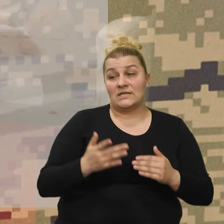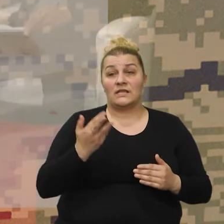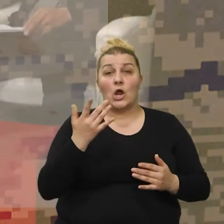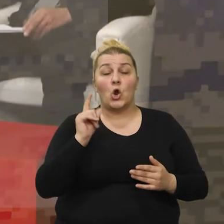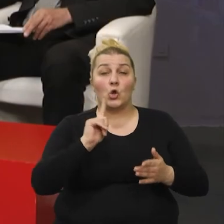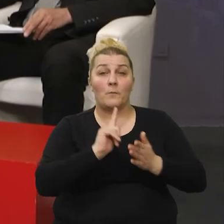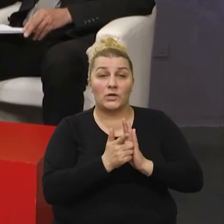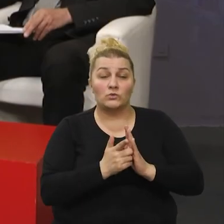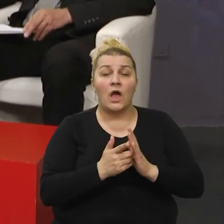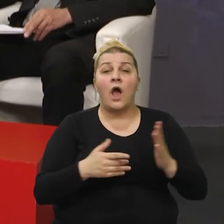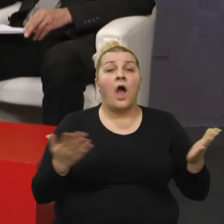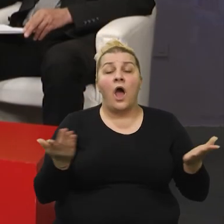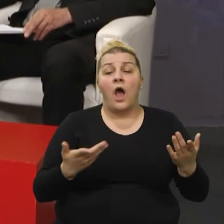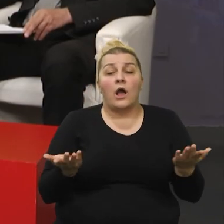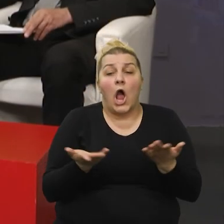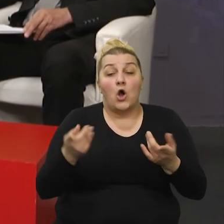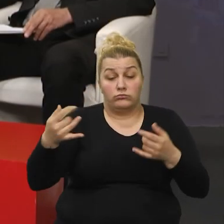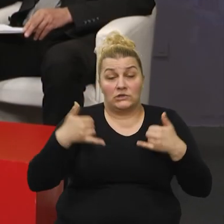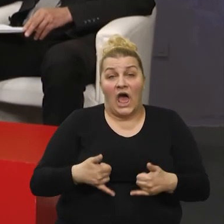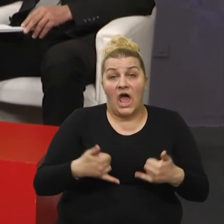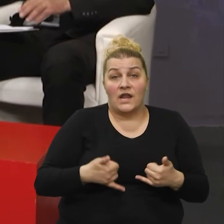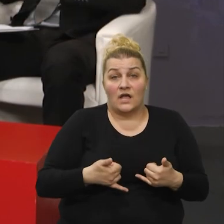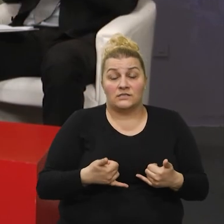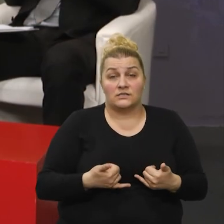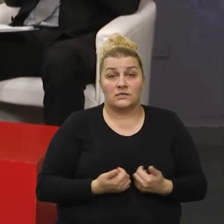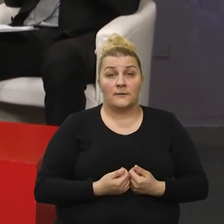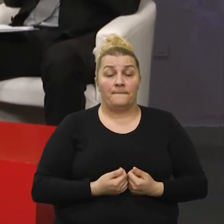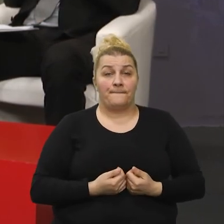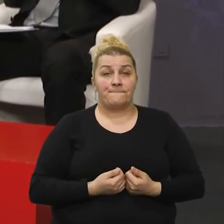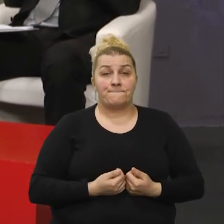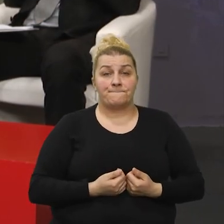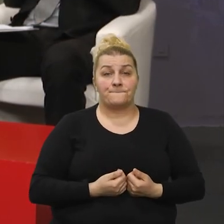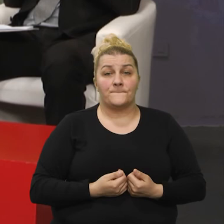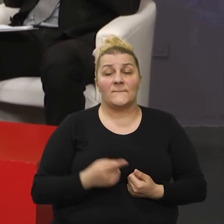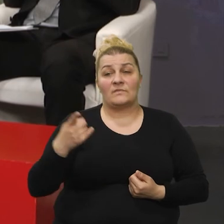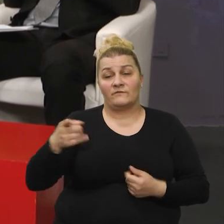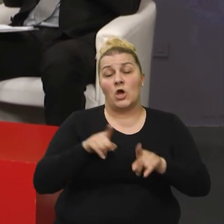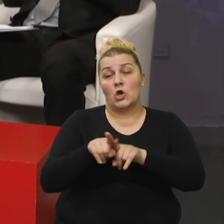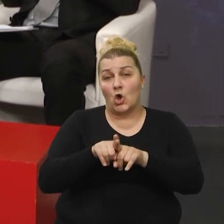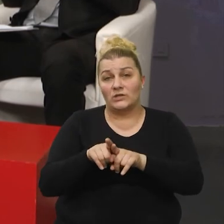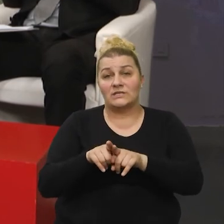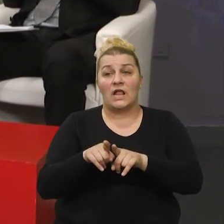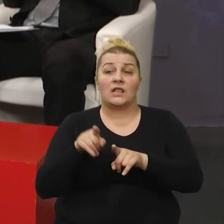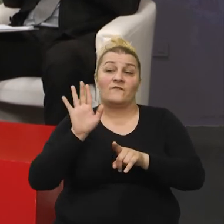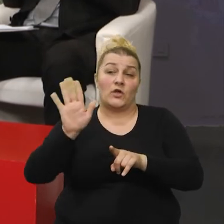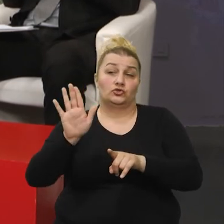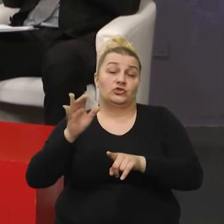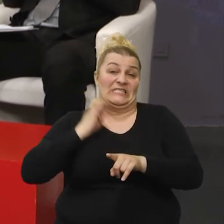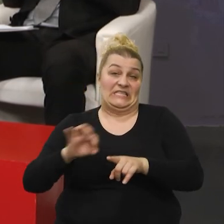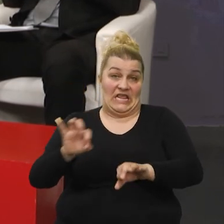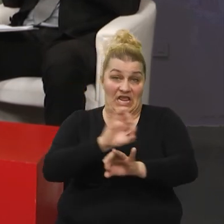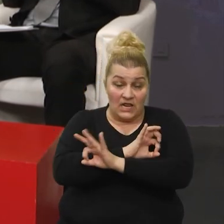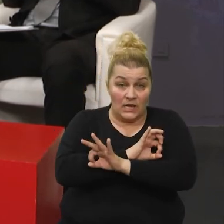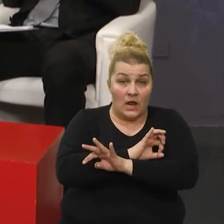emisije. Kako danas vi sa te pozicije iz perspektive roditelja, oca koji je dao sina na od ta